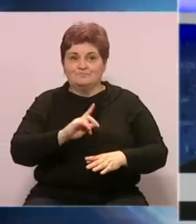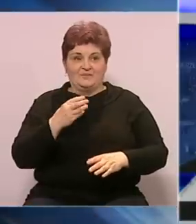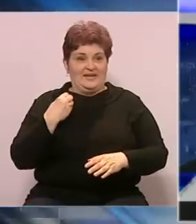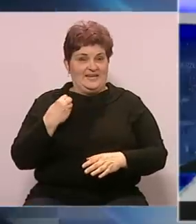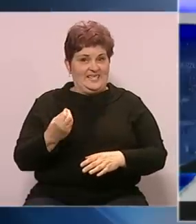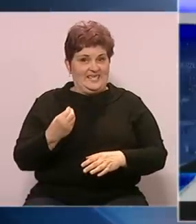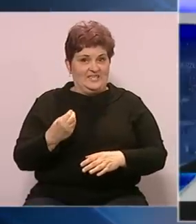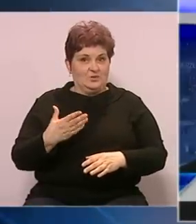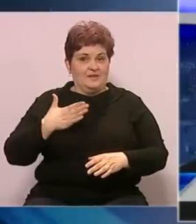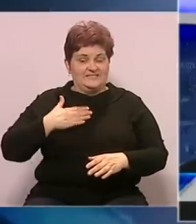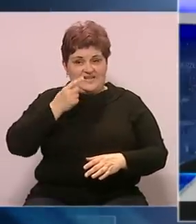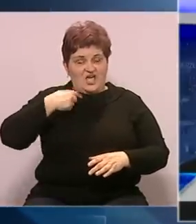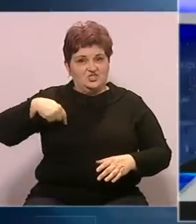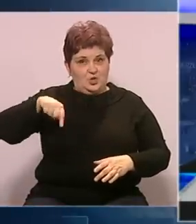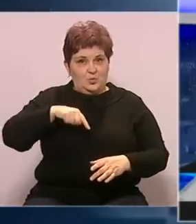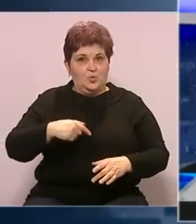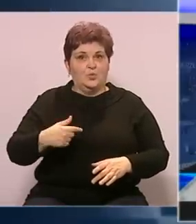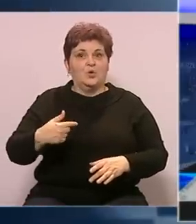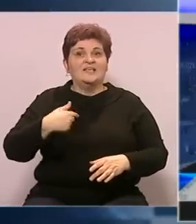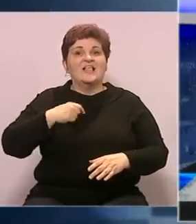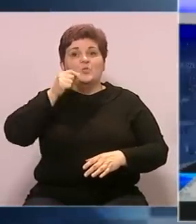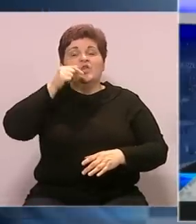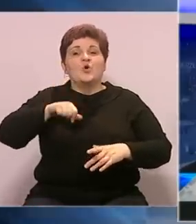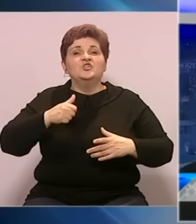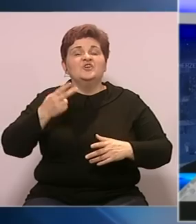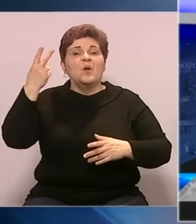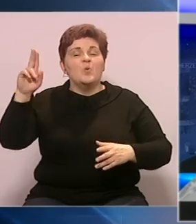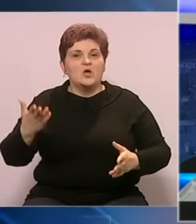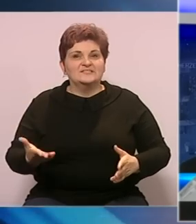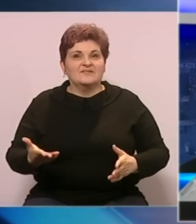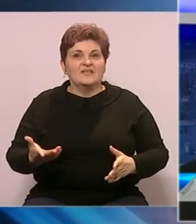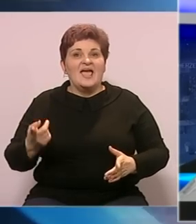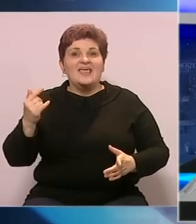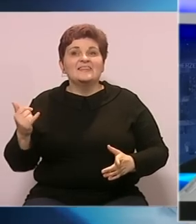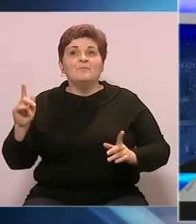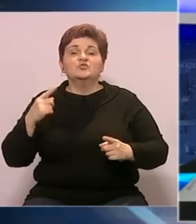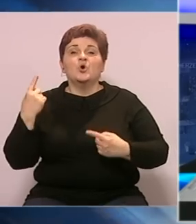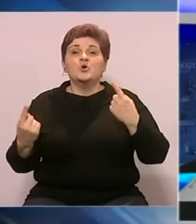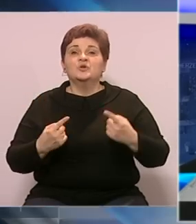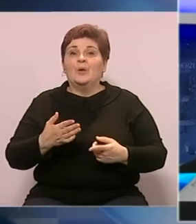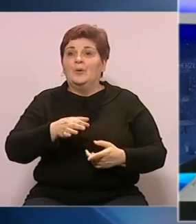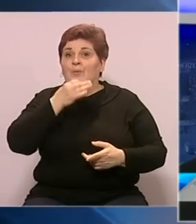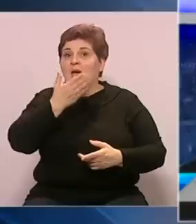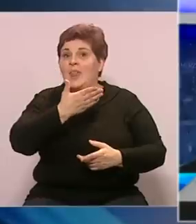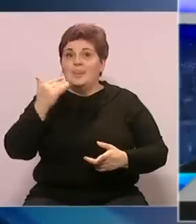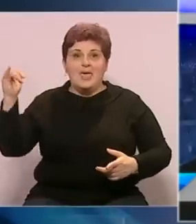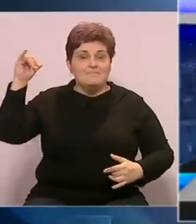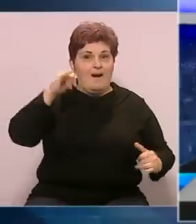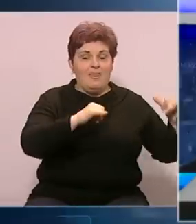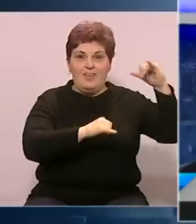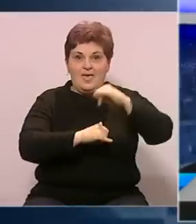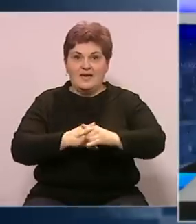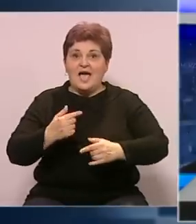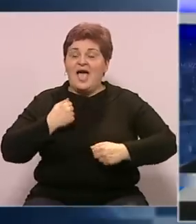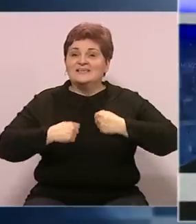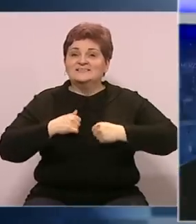za naše građane, nije dobro za našu dijasporu da može doći u situaciju da nema tih letova. Mislim da za